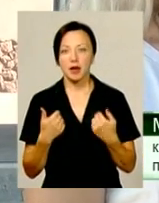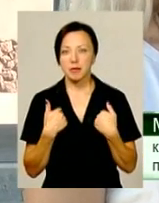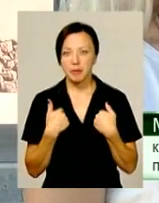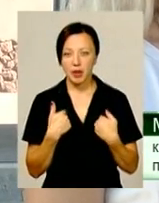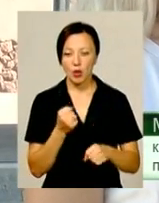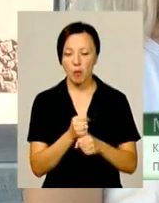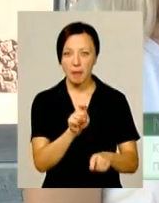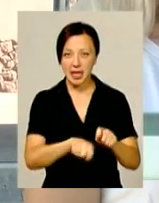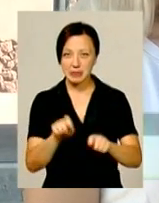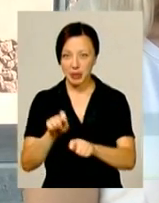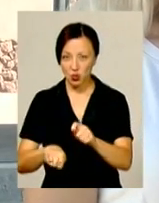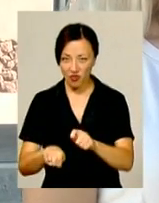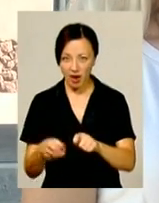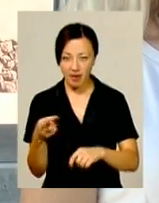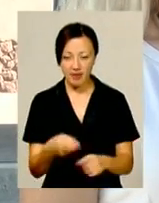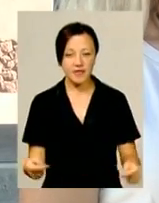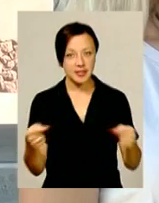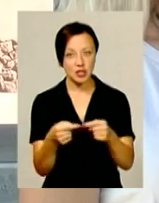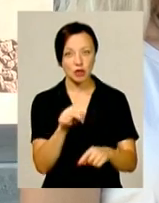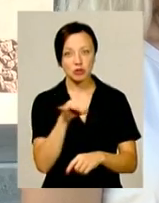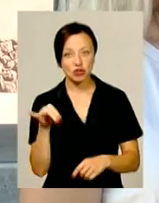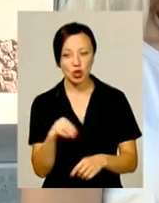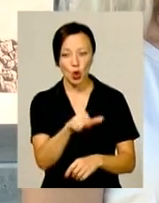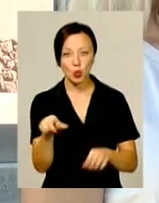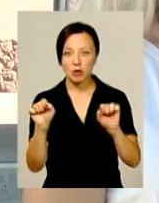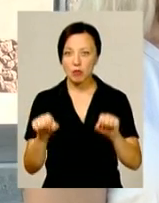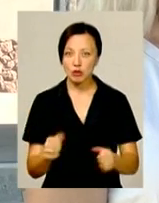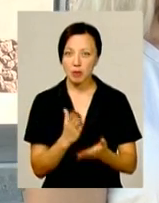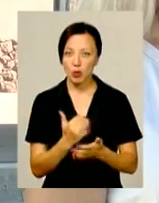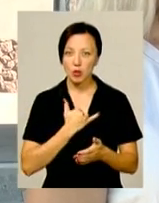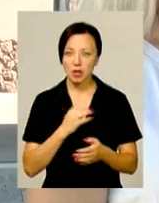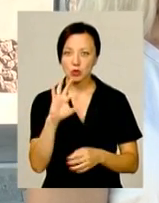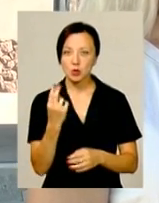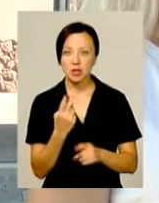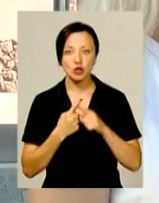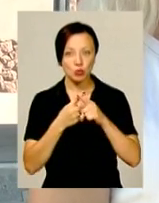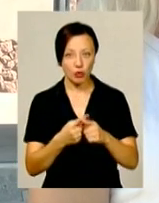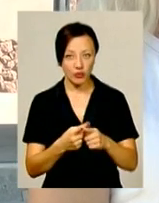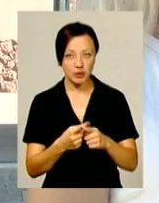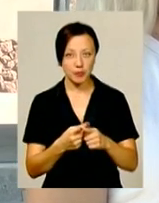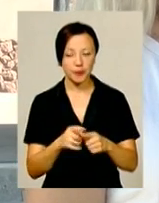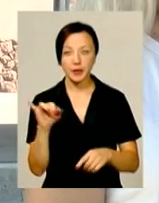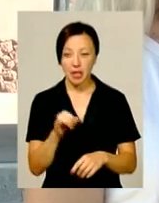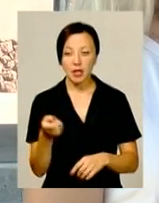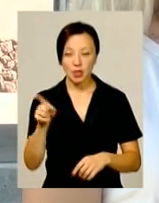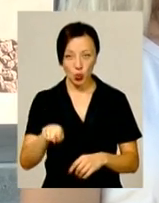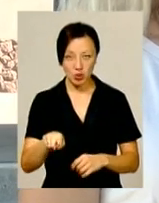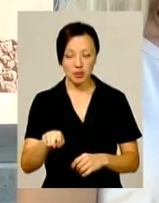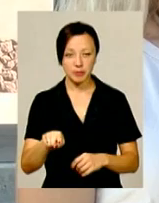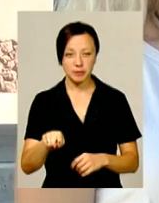інспектування, визначаємо, чи люди можуть перебувати в нас на соціальному супроводі. І тоді